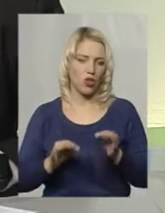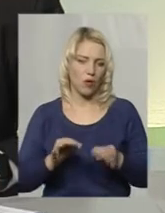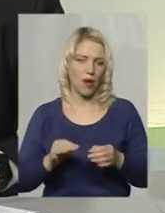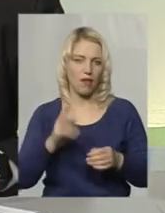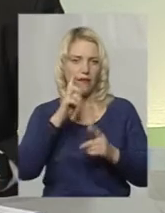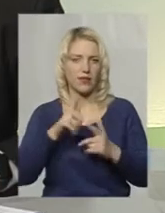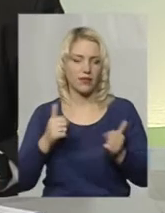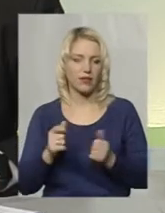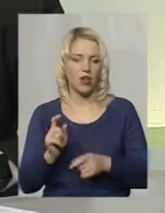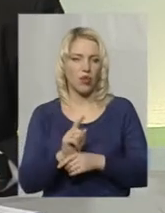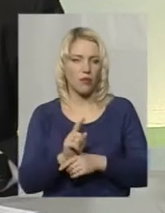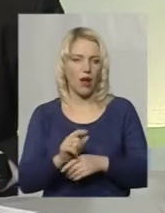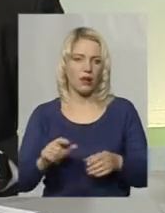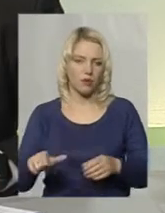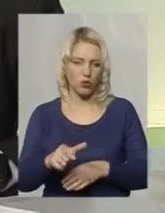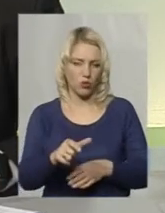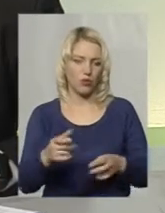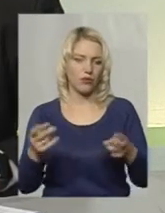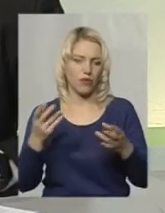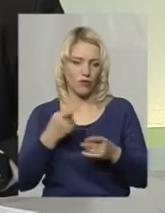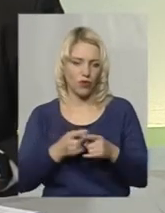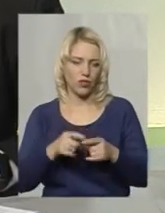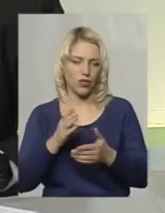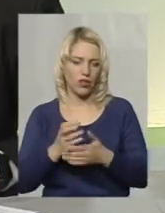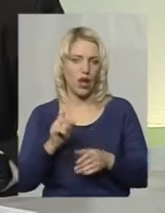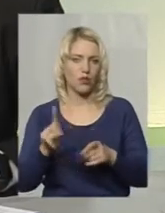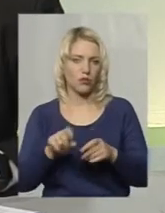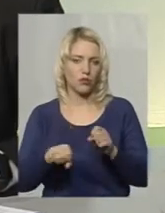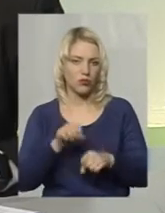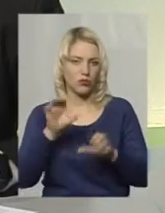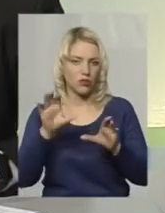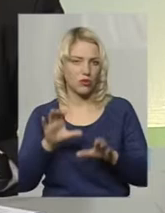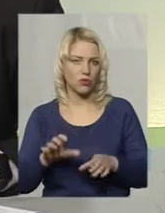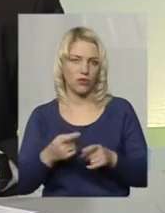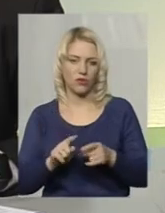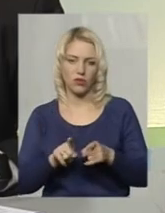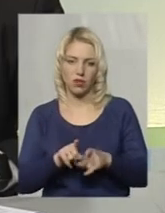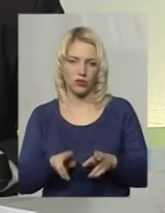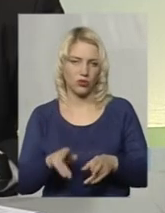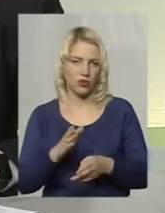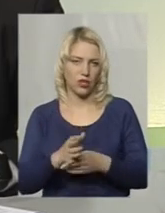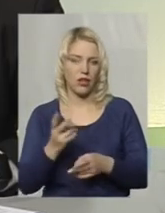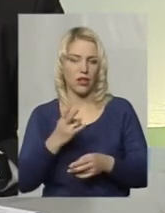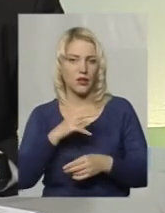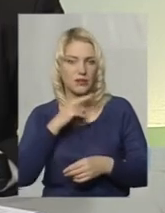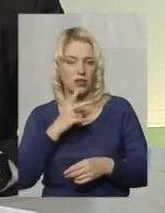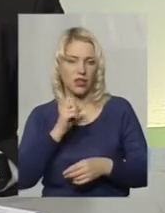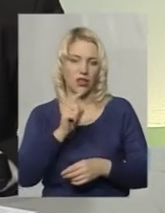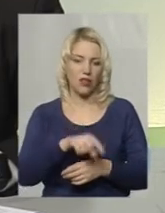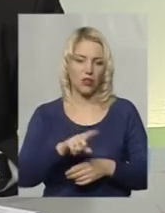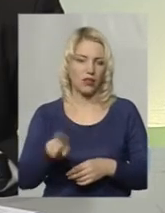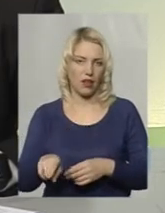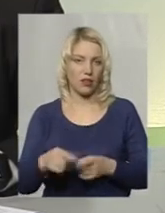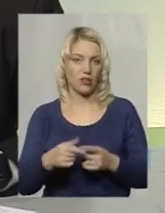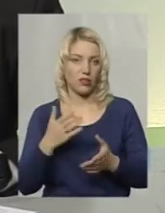дорогами, воно є. І те, що вони порушують законодавство, також є. Потрібно зважати на одне і на інше. Якщо вони